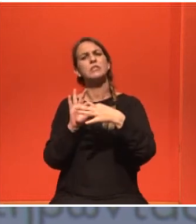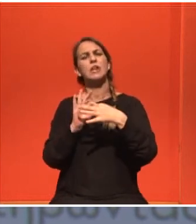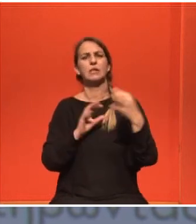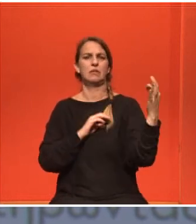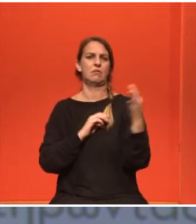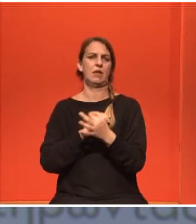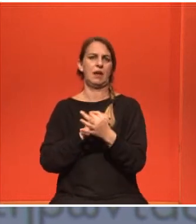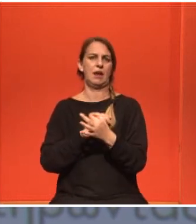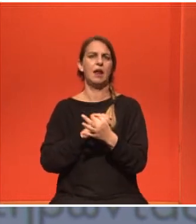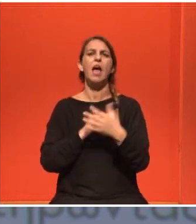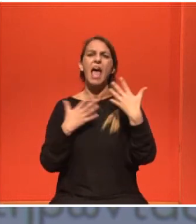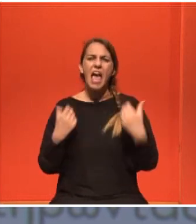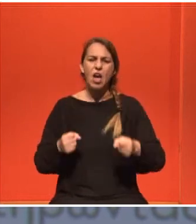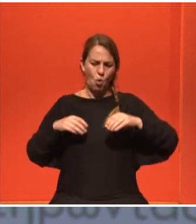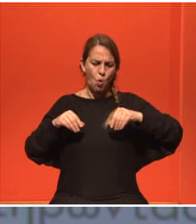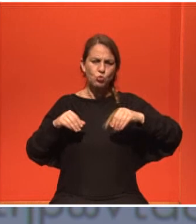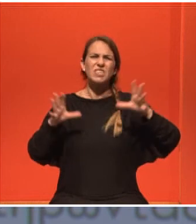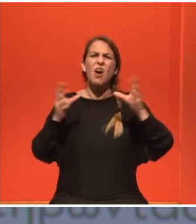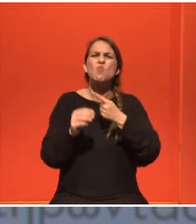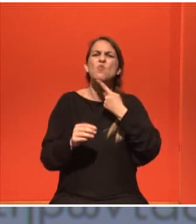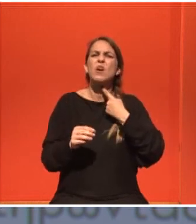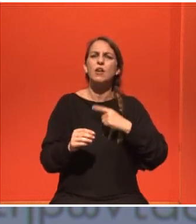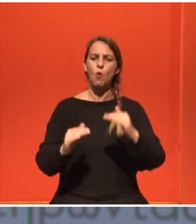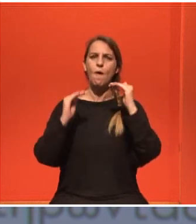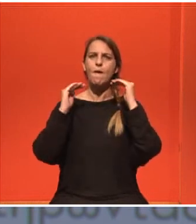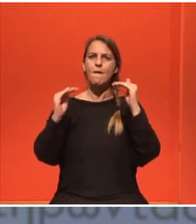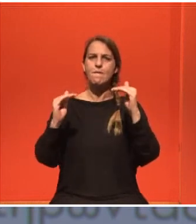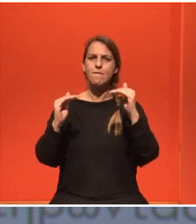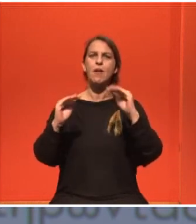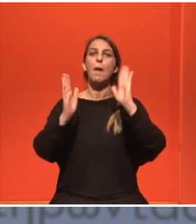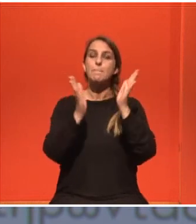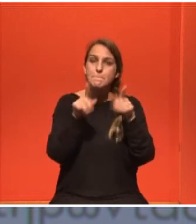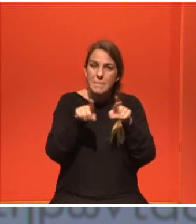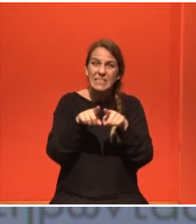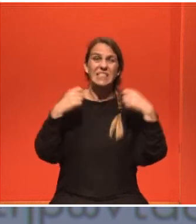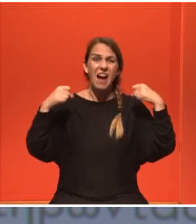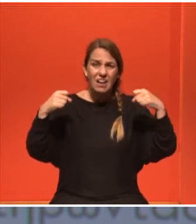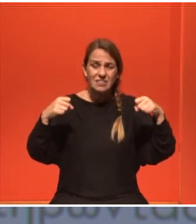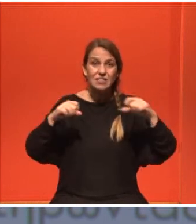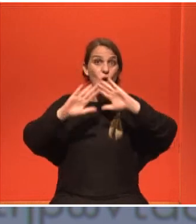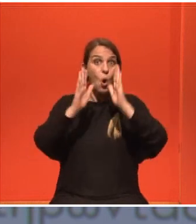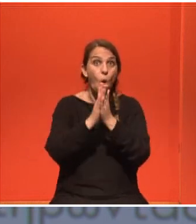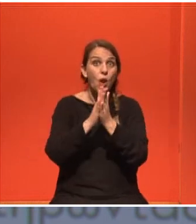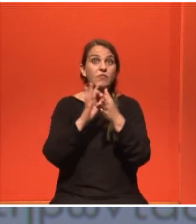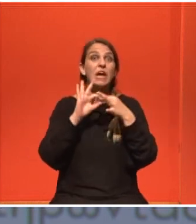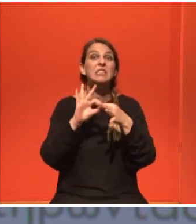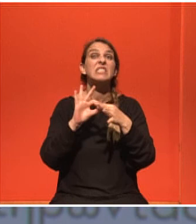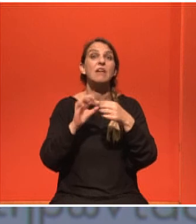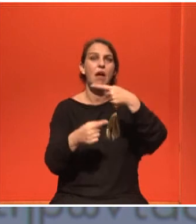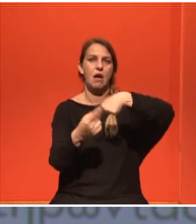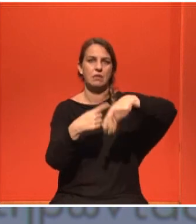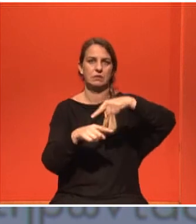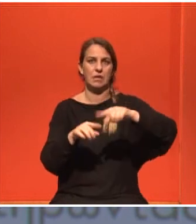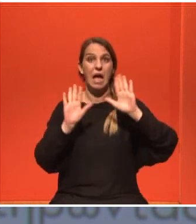μια άψογη γλυκοζηλειωμένη να ασκούμε όλα αυτά σε συνεργασία. Δεν είναι τίποτα ακατόρθωτο